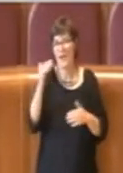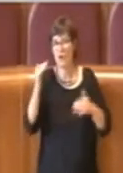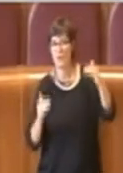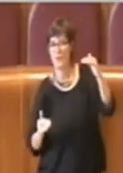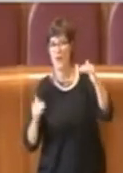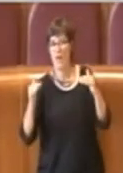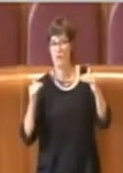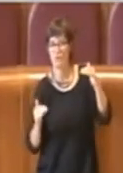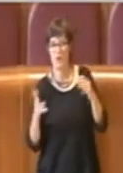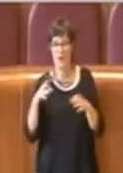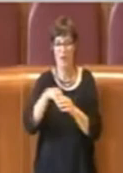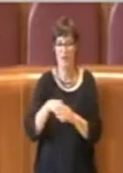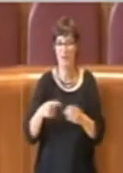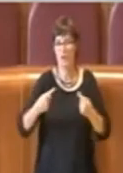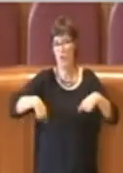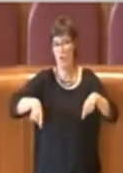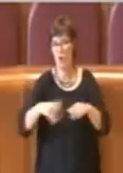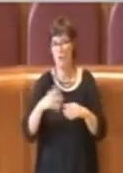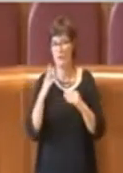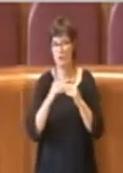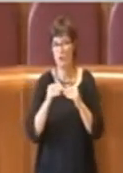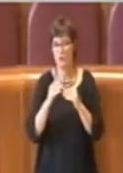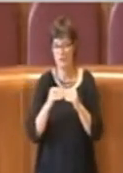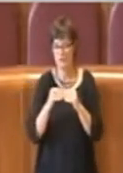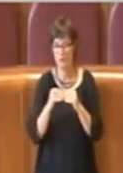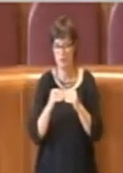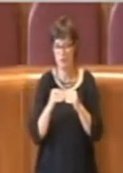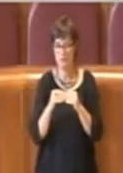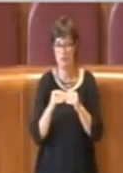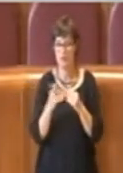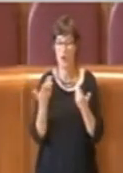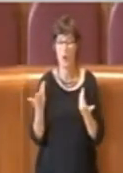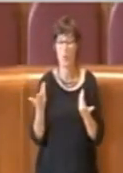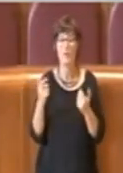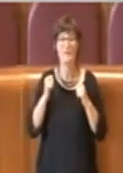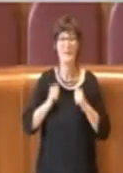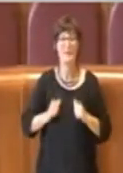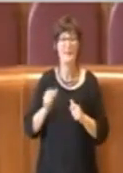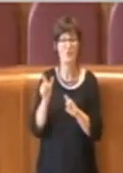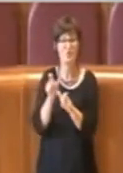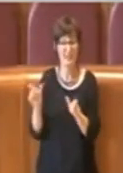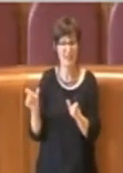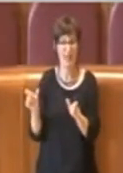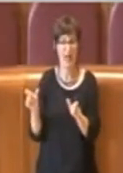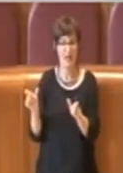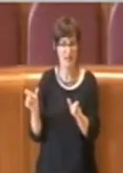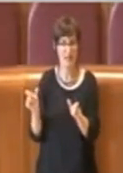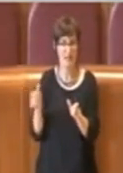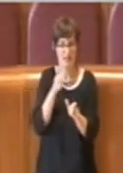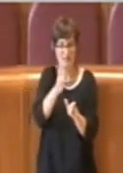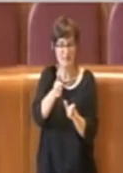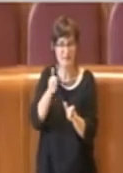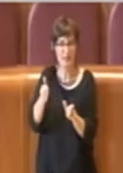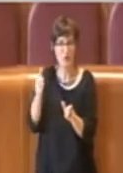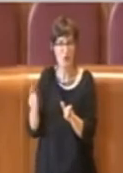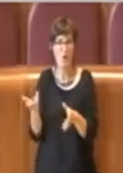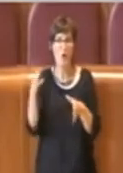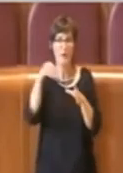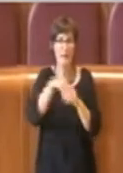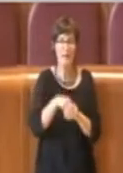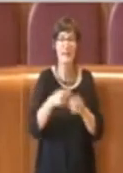'introduzione limitata di cittadini singoli in consulta cittadina non comporta una limitazione del maggior peso degli organismi